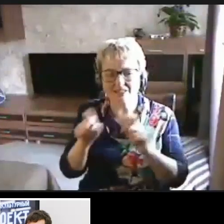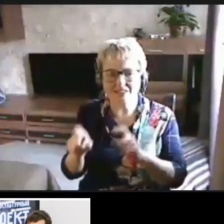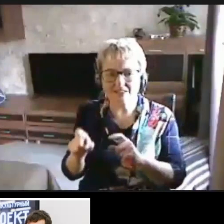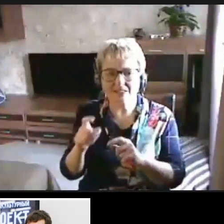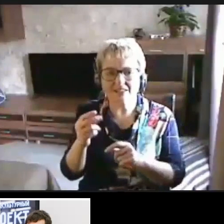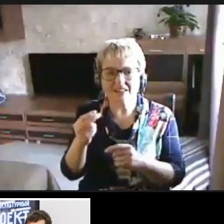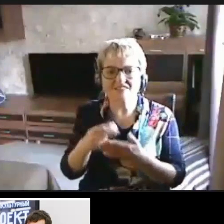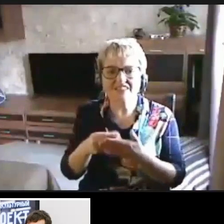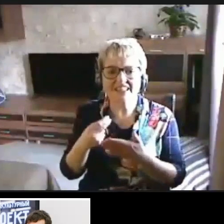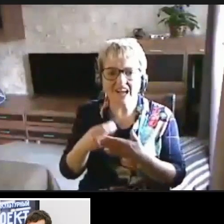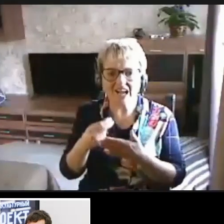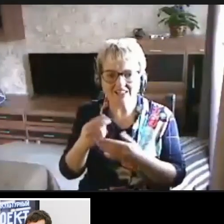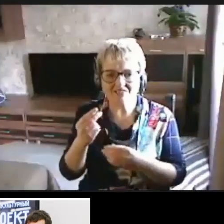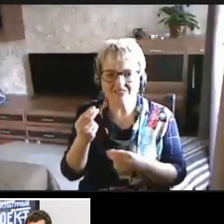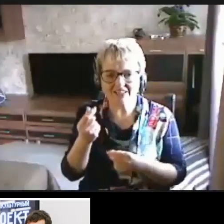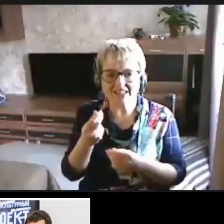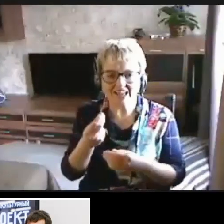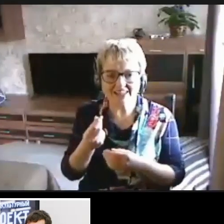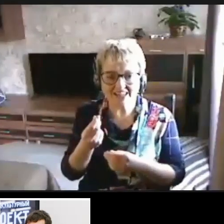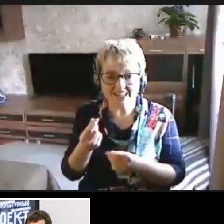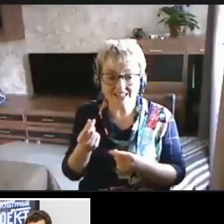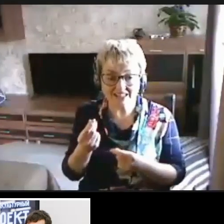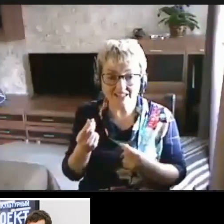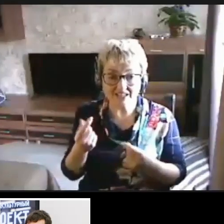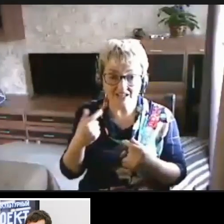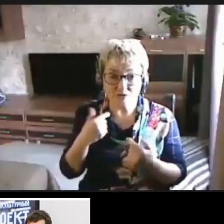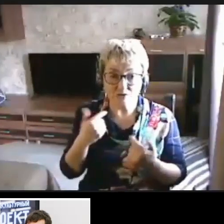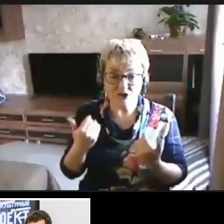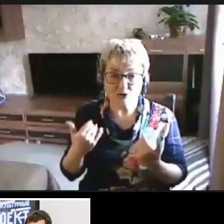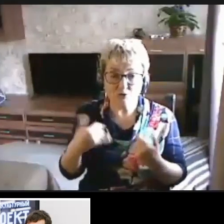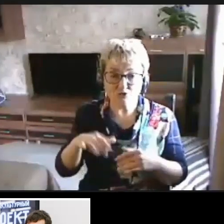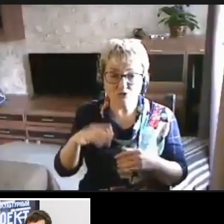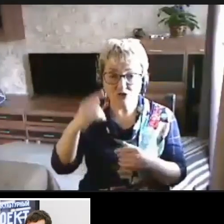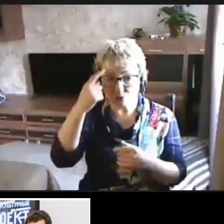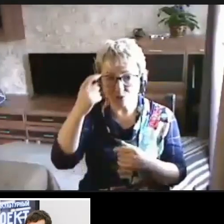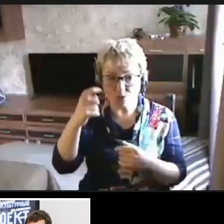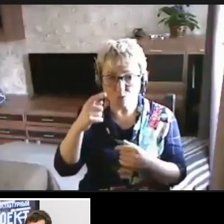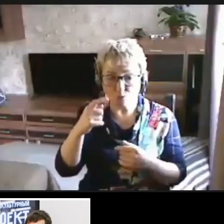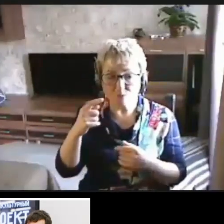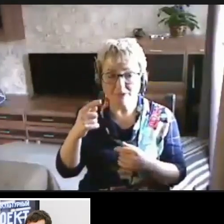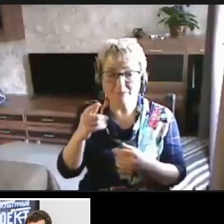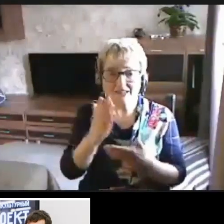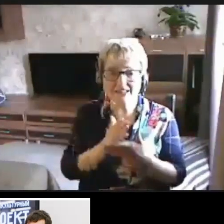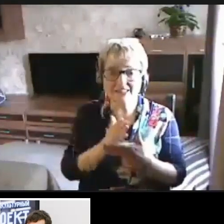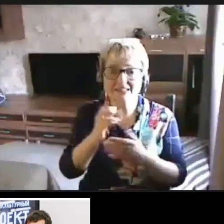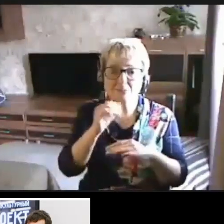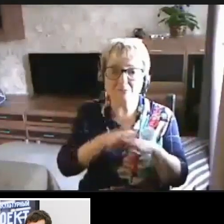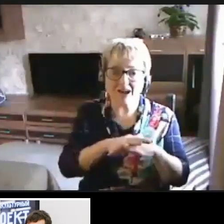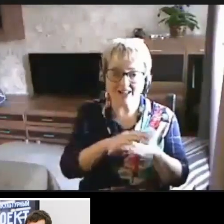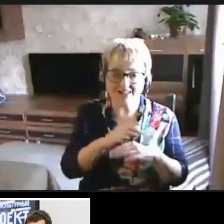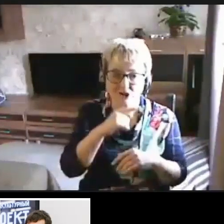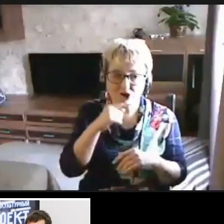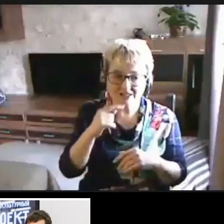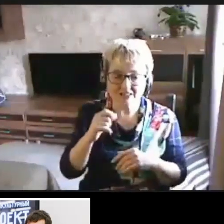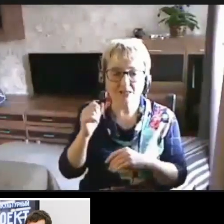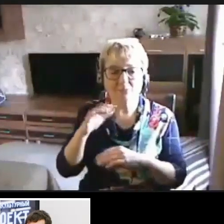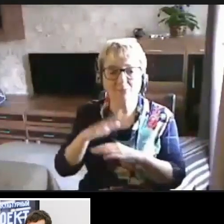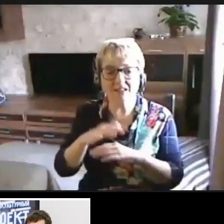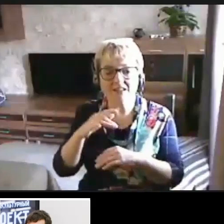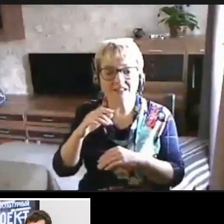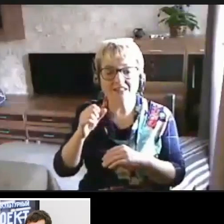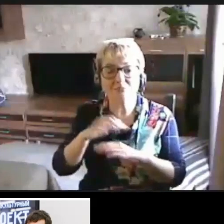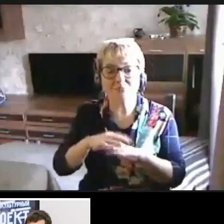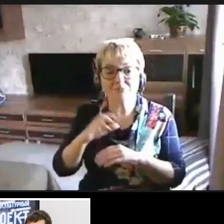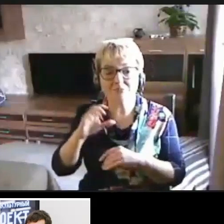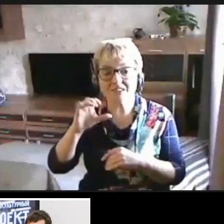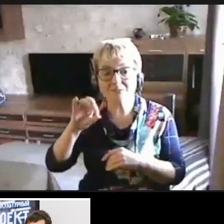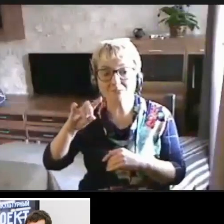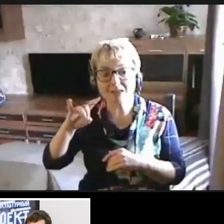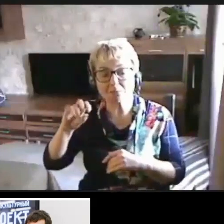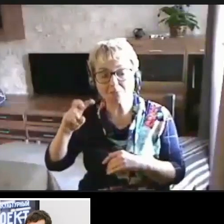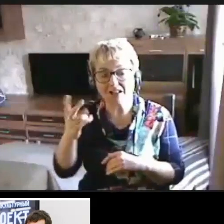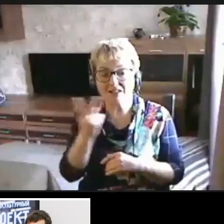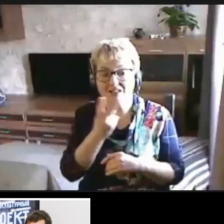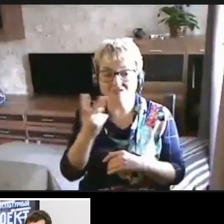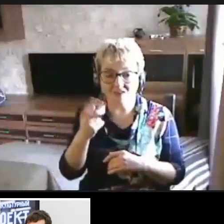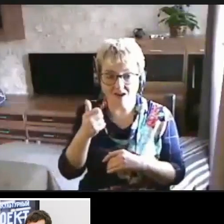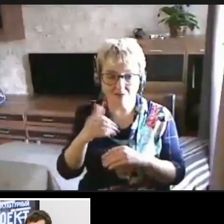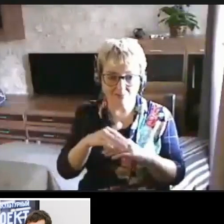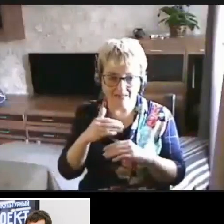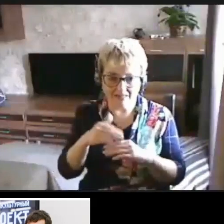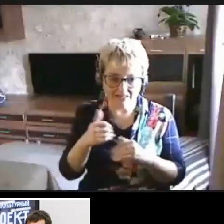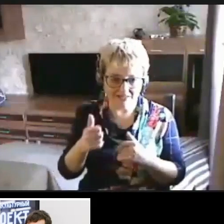финансы, на деньги. Я уже упоминал о том, что есть Банк России и есть Сбербанк. Это два больших молодца. Мне не